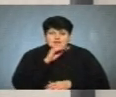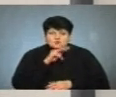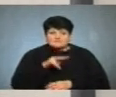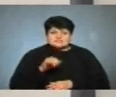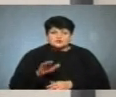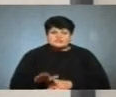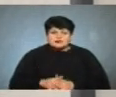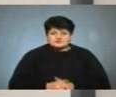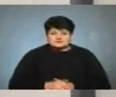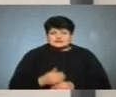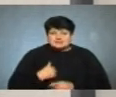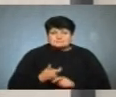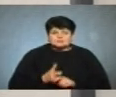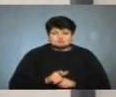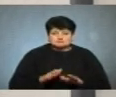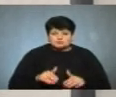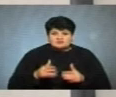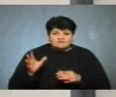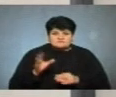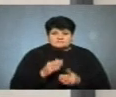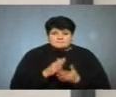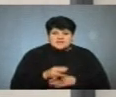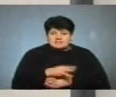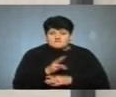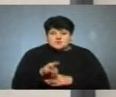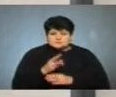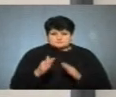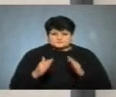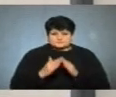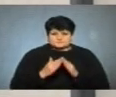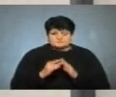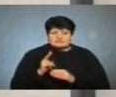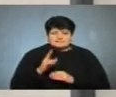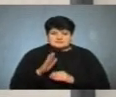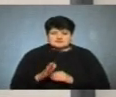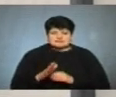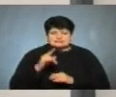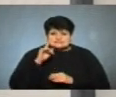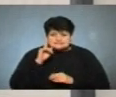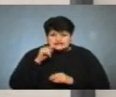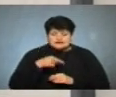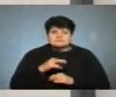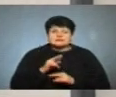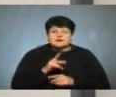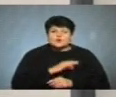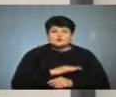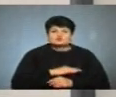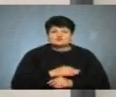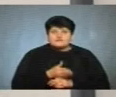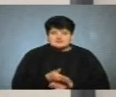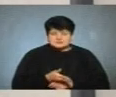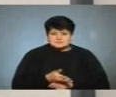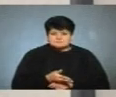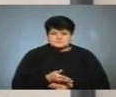Дуже я би рекомендувала усім мати вогнегасники в будинку, в квартирах, знати і вміти, як ними користуватися.